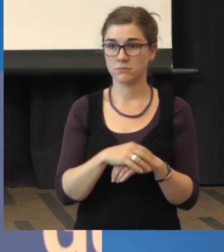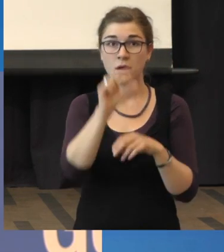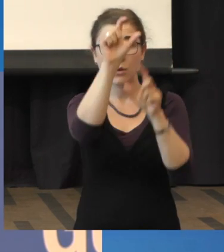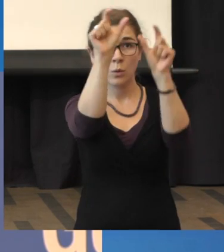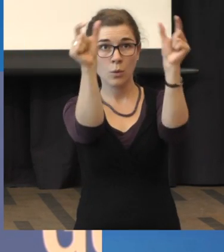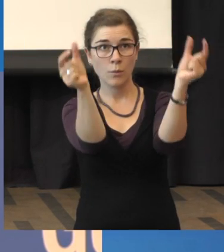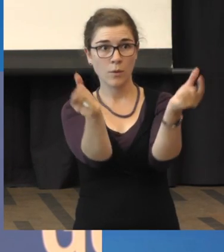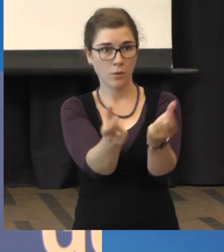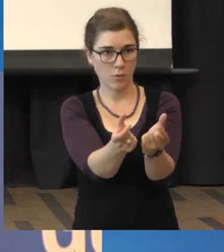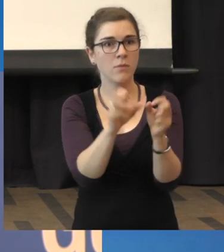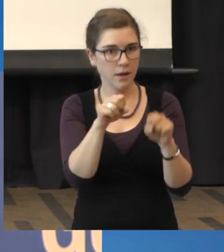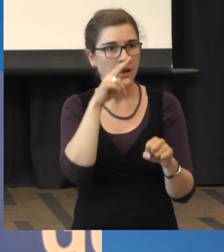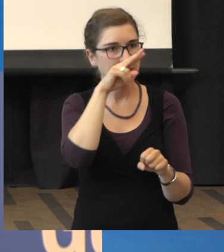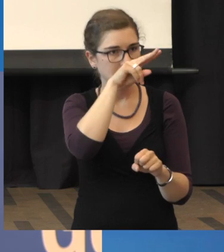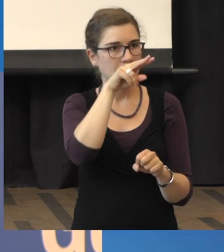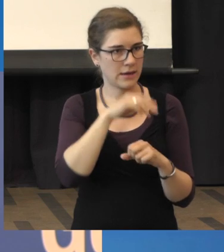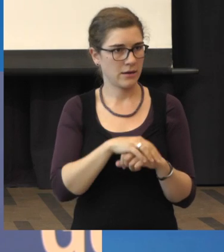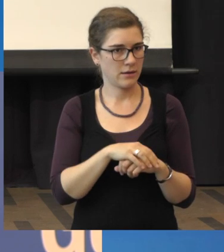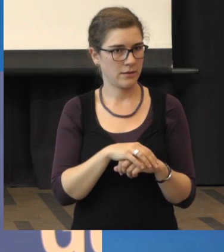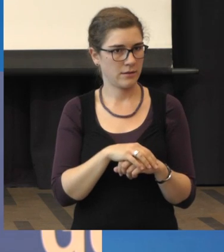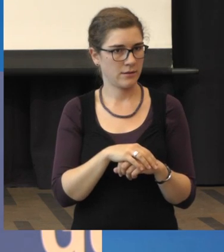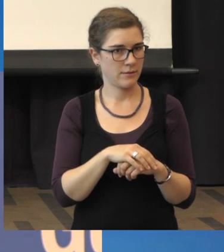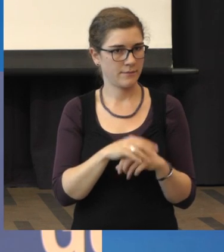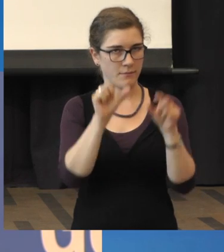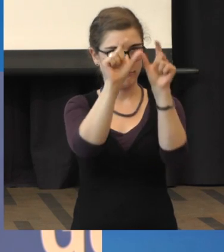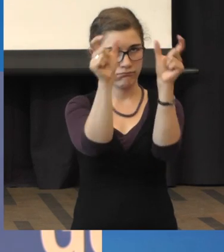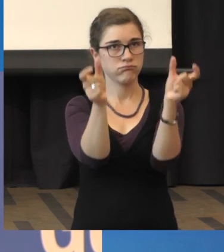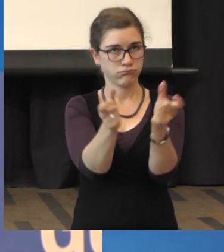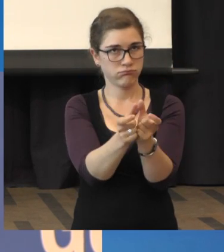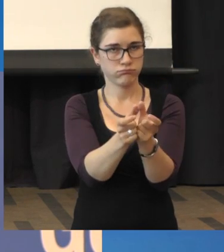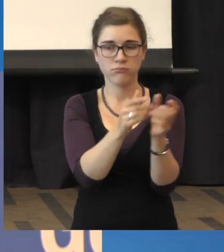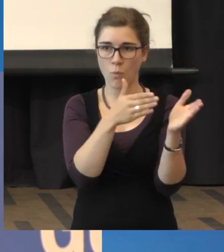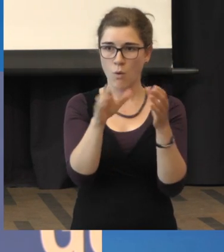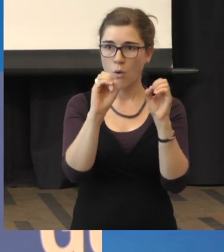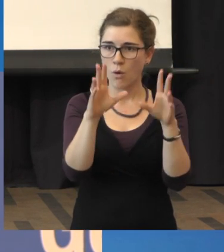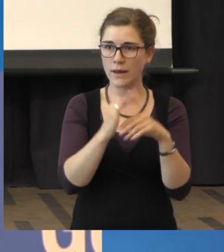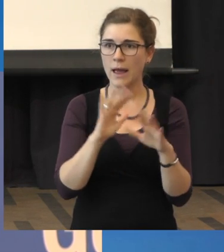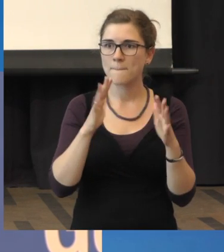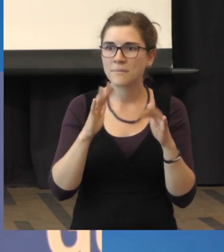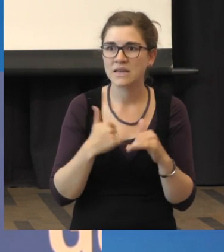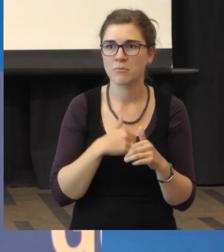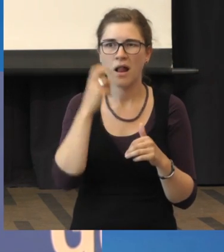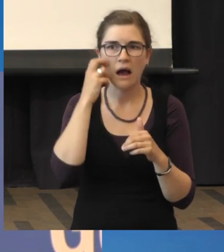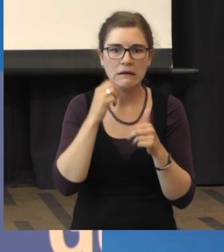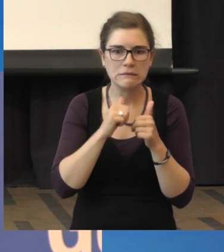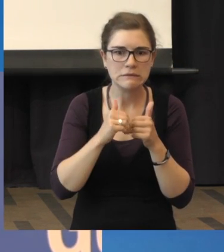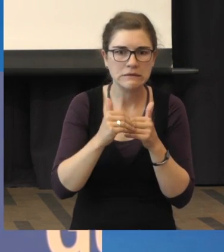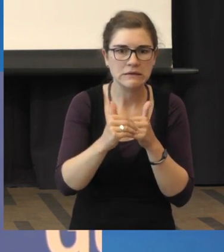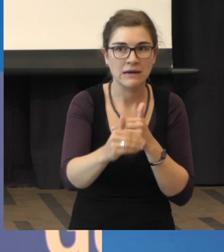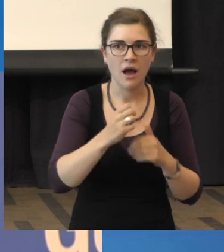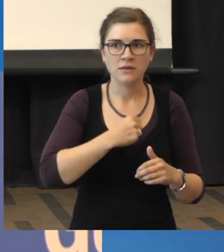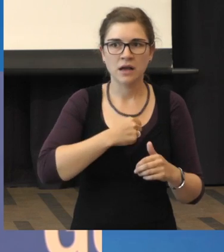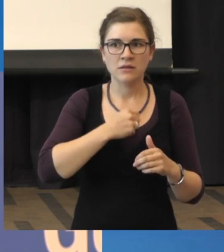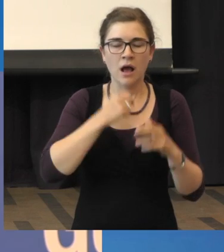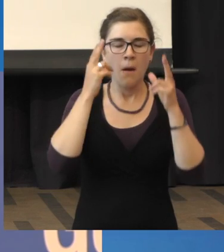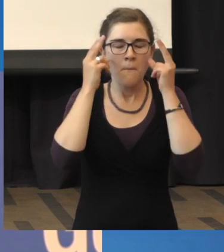Drumherum sehen Sie. Das ist wichtig, weil im fortgeschrittenen Alter hat man manchmal Angst, ich würde daran erblinden.